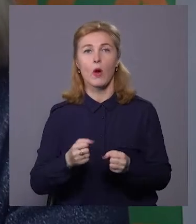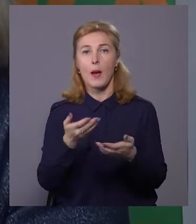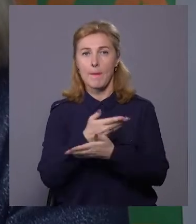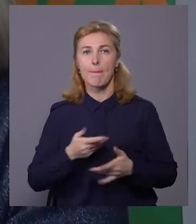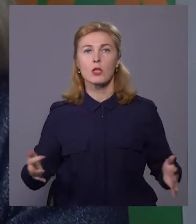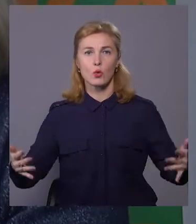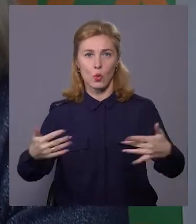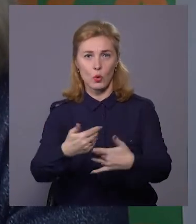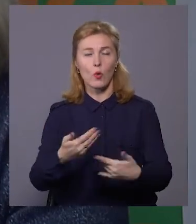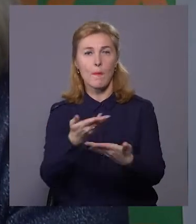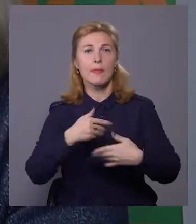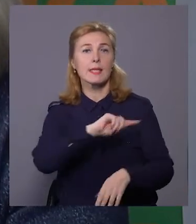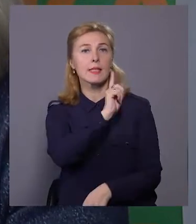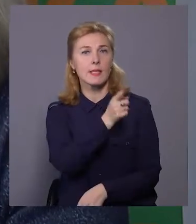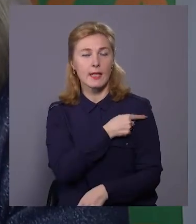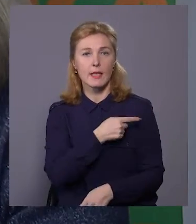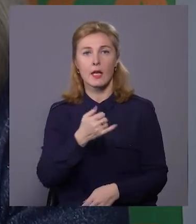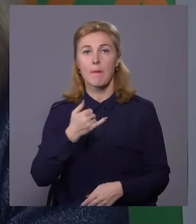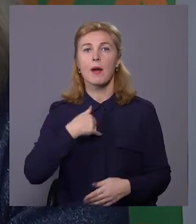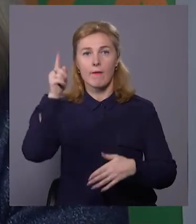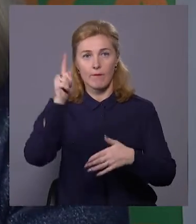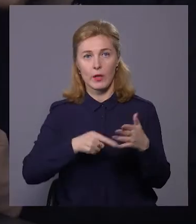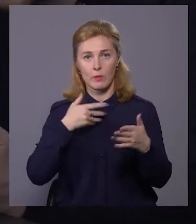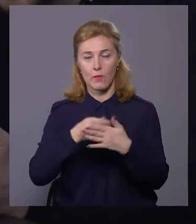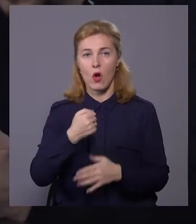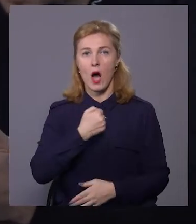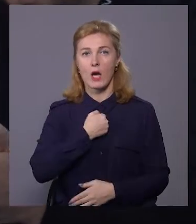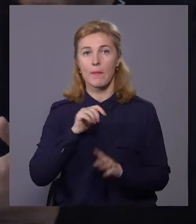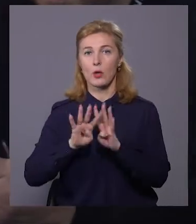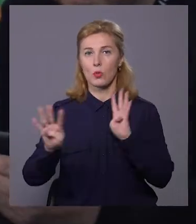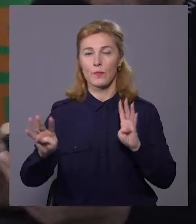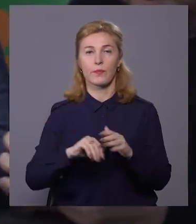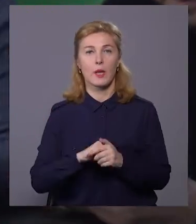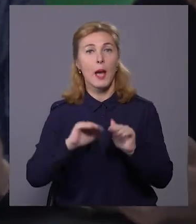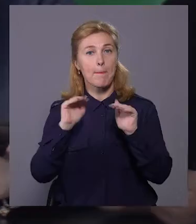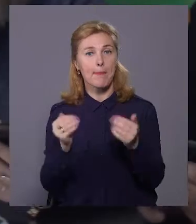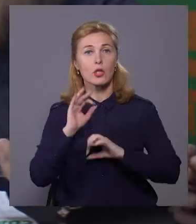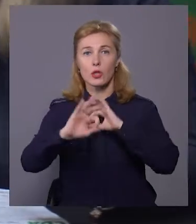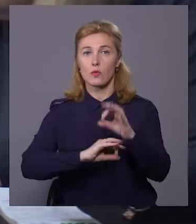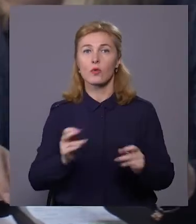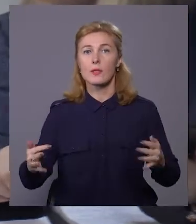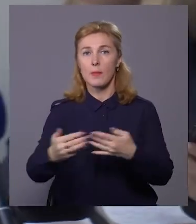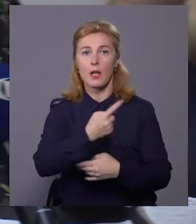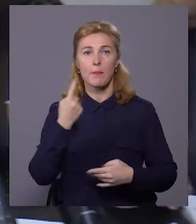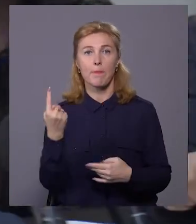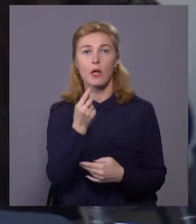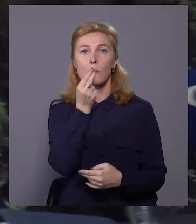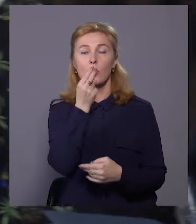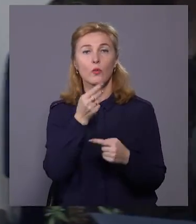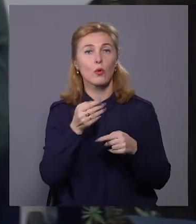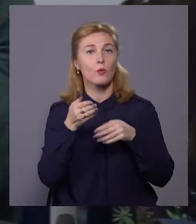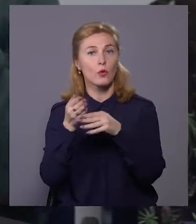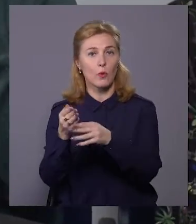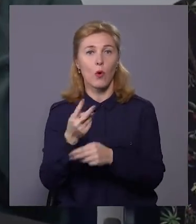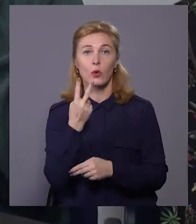ми згуртовані, тому що ми сильні, тому що в нас ми віримо в свою армію. Менше, аніж за добу зібрали першу продуктову допомогу. Два